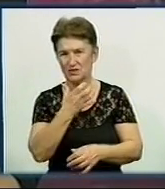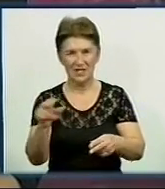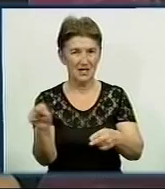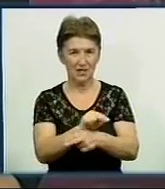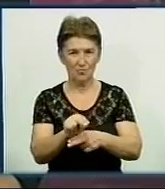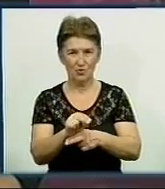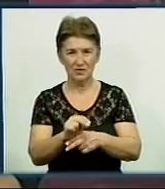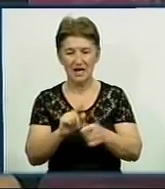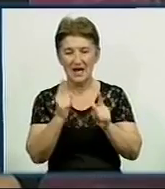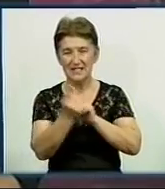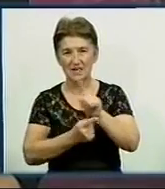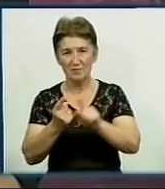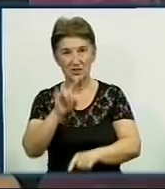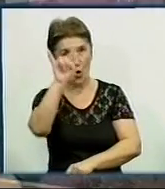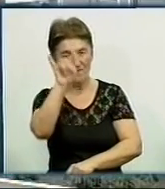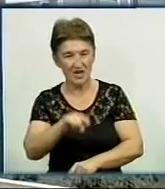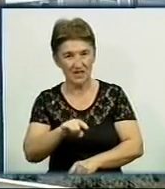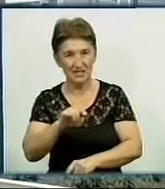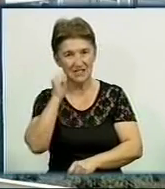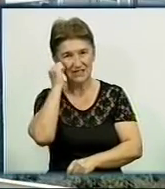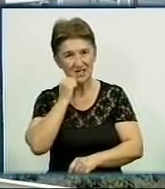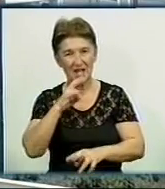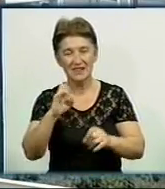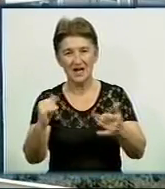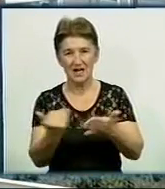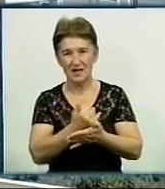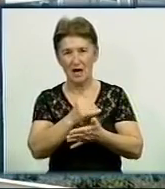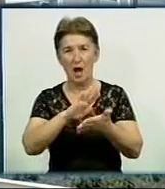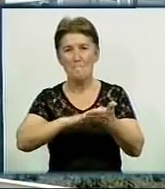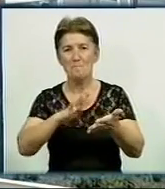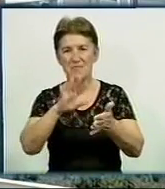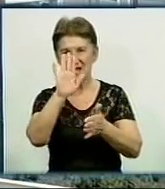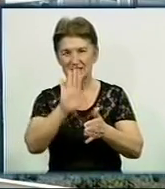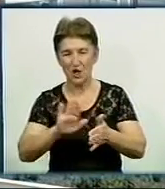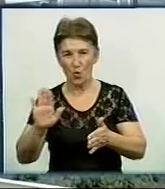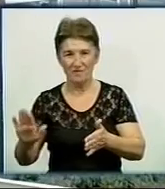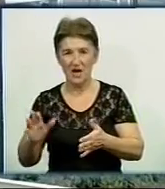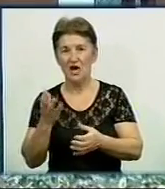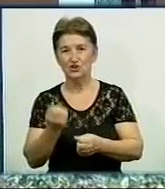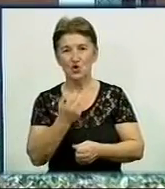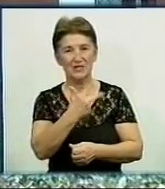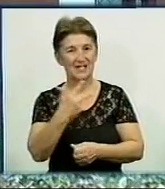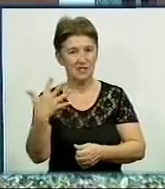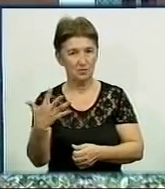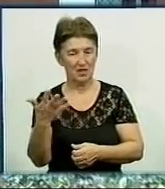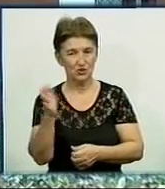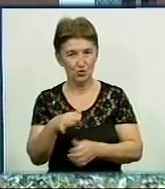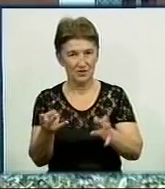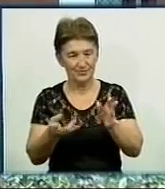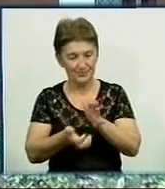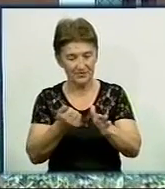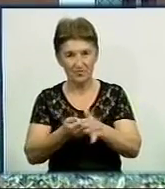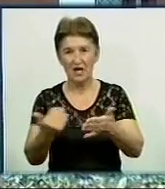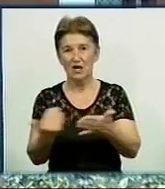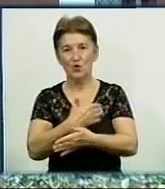просять замінити старі вікна на пластикові. Два вікна спонсори вже замінили. На черзі ще 35. Також відділені необхідні